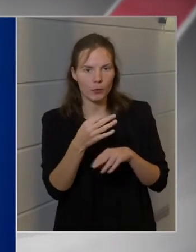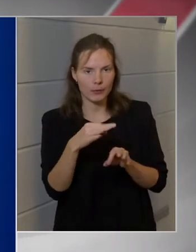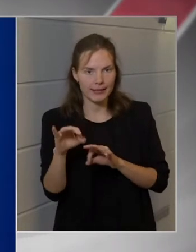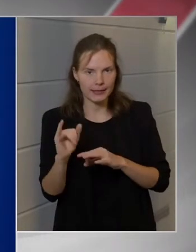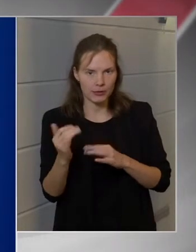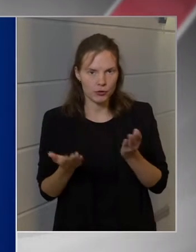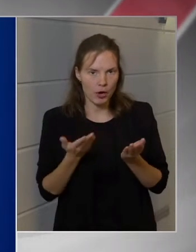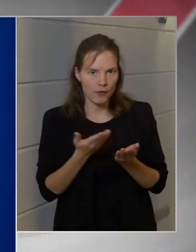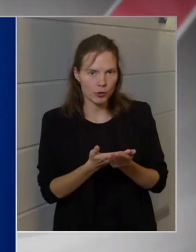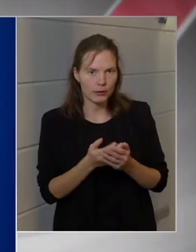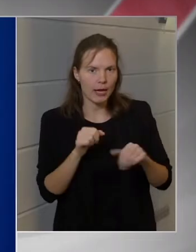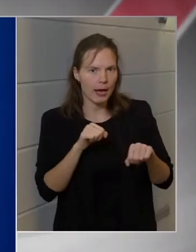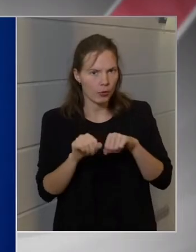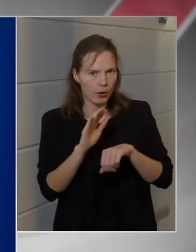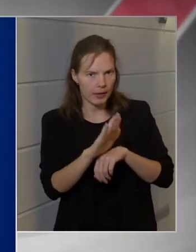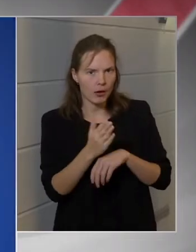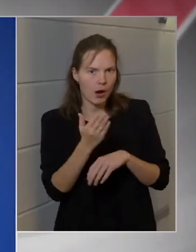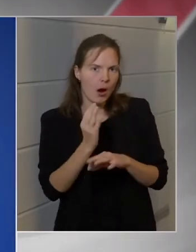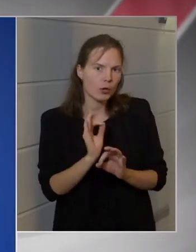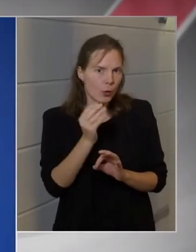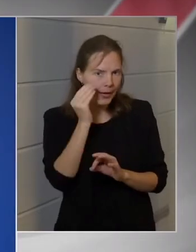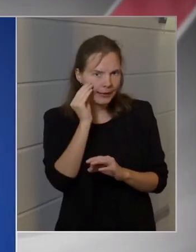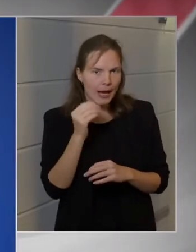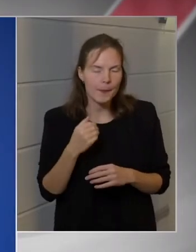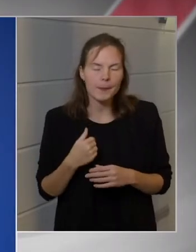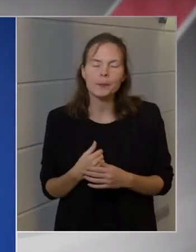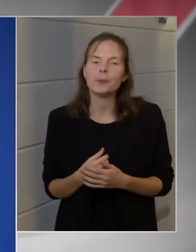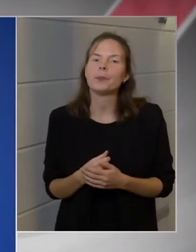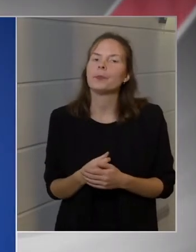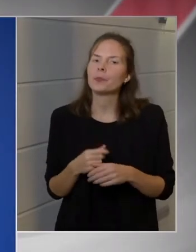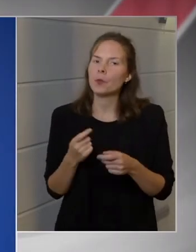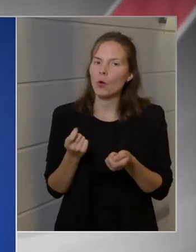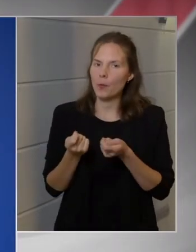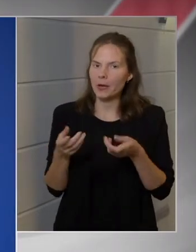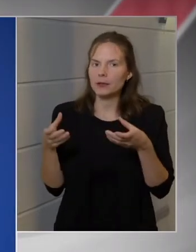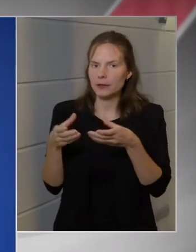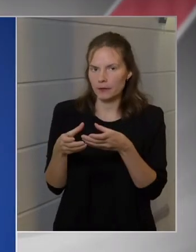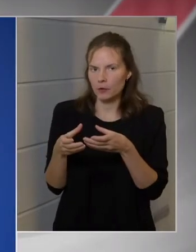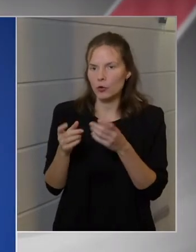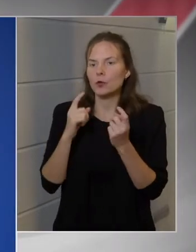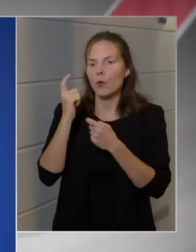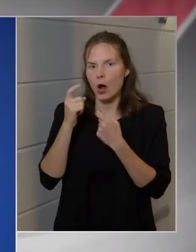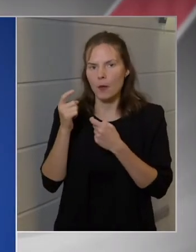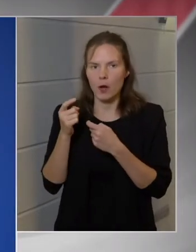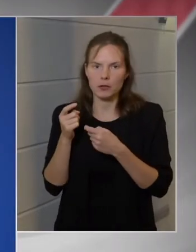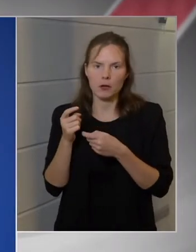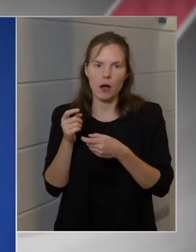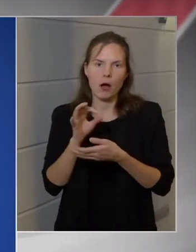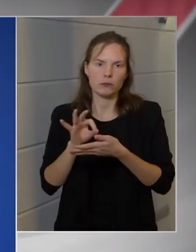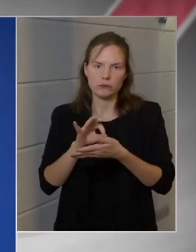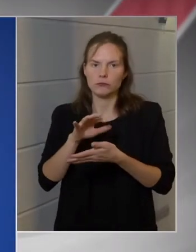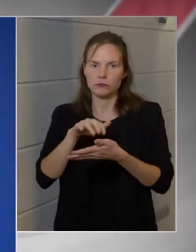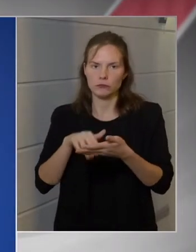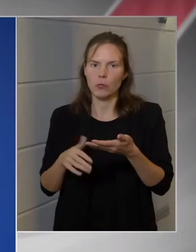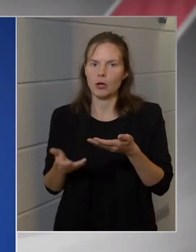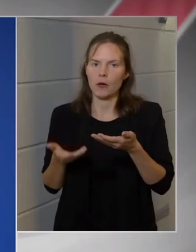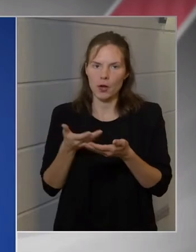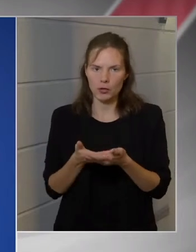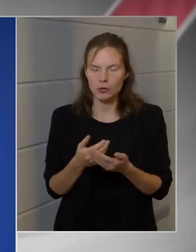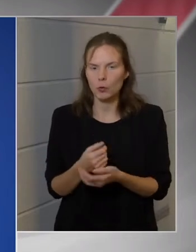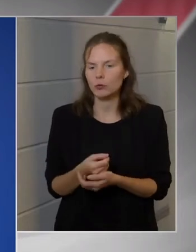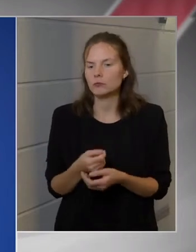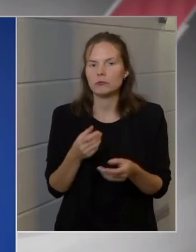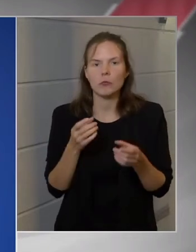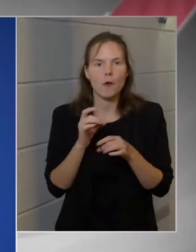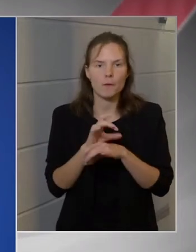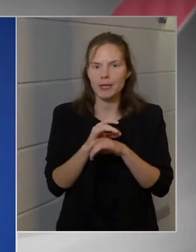javasolták a kormánynak, hogyha jól értem. Az operatív törzs fogalmaz meg javaslatokat, ez a vírus kezdete óta így van,